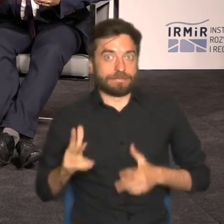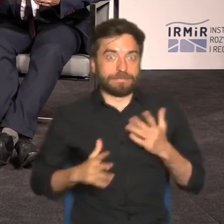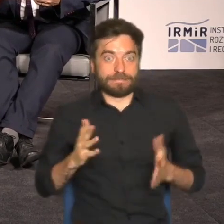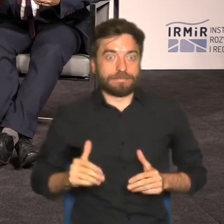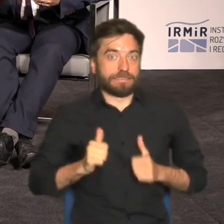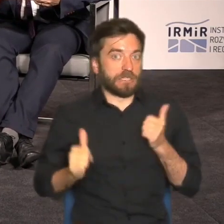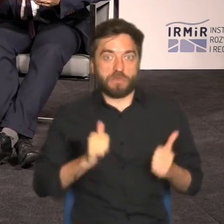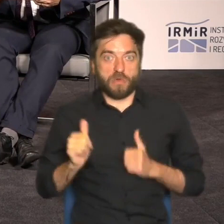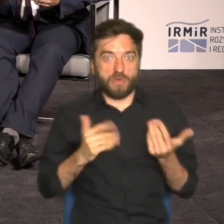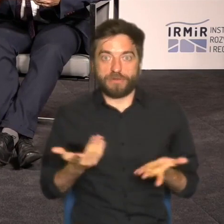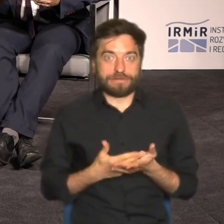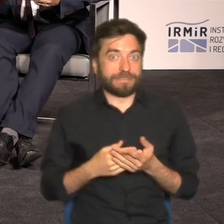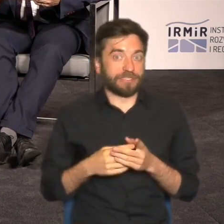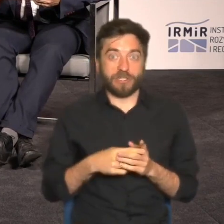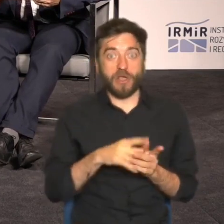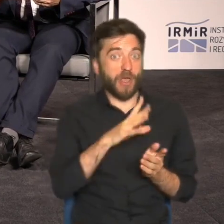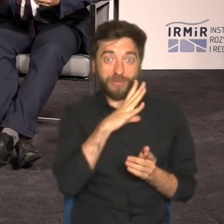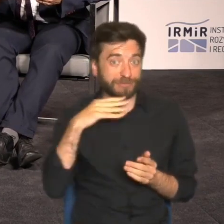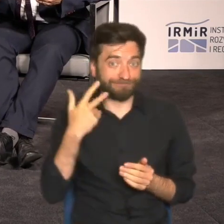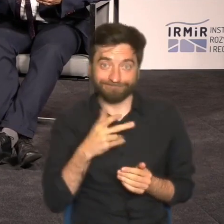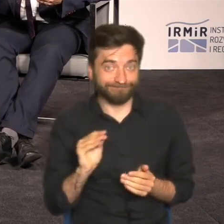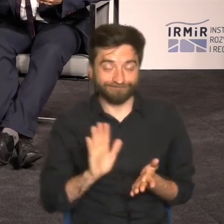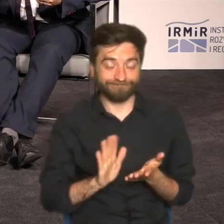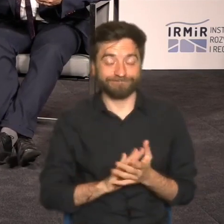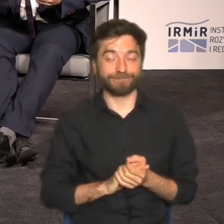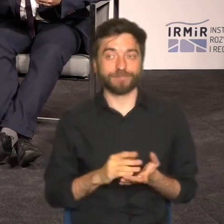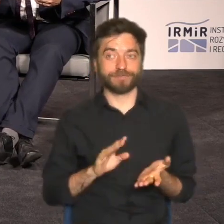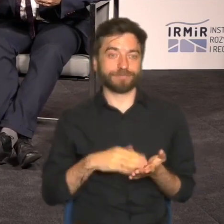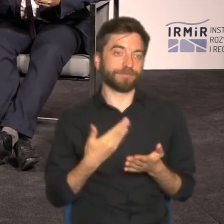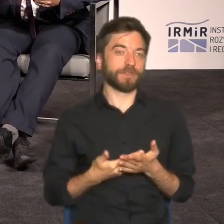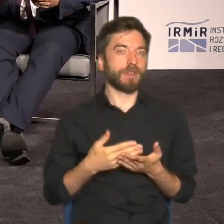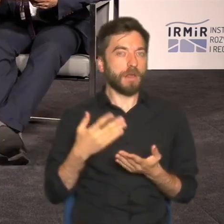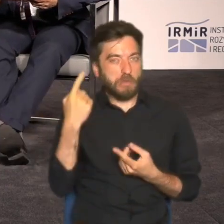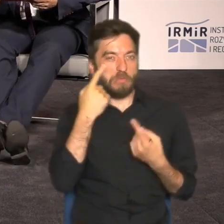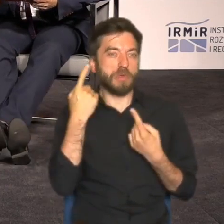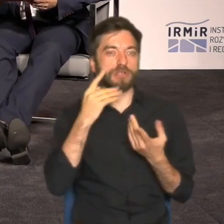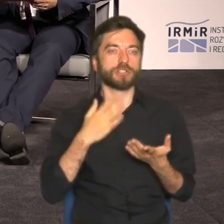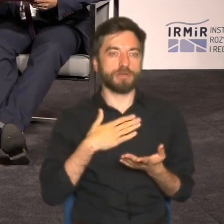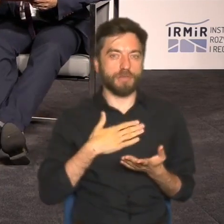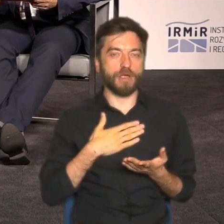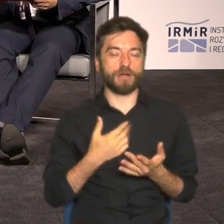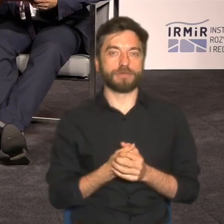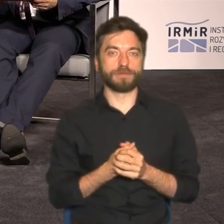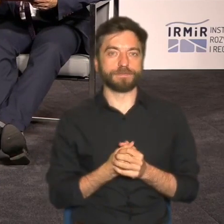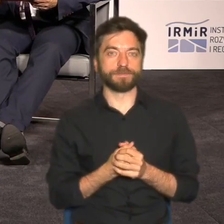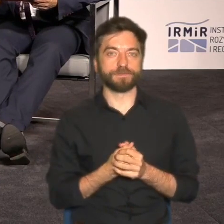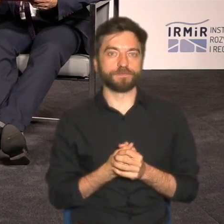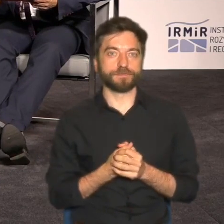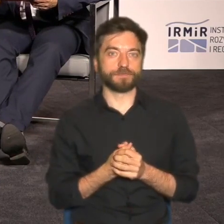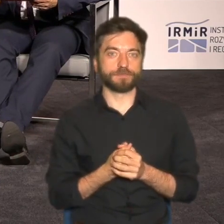optymistyczne. Wydawałoby się, że jeżeli niewystarczająco